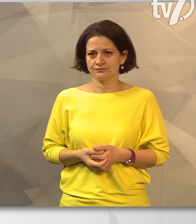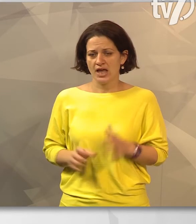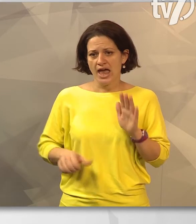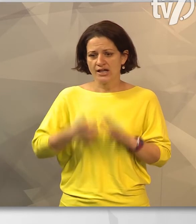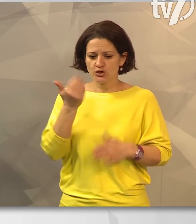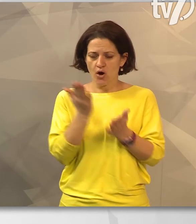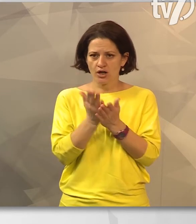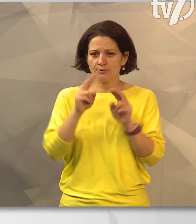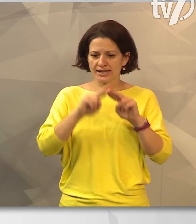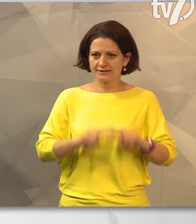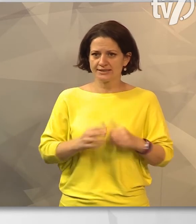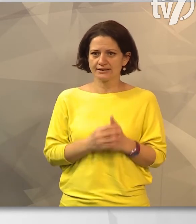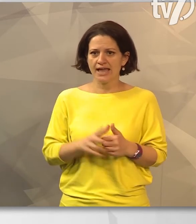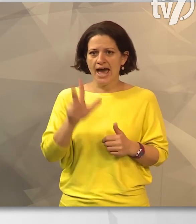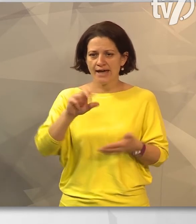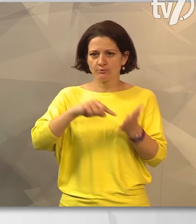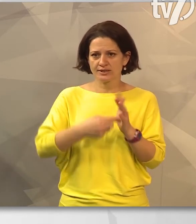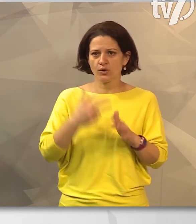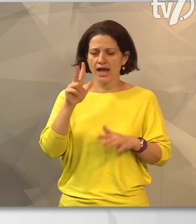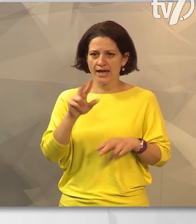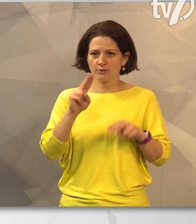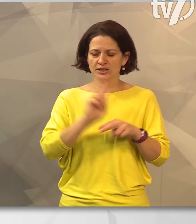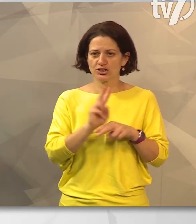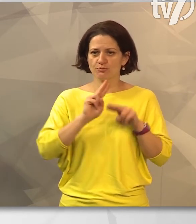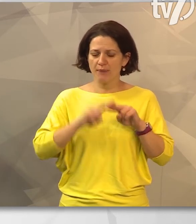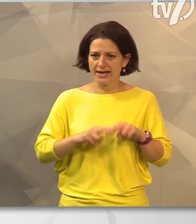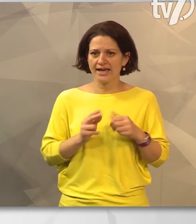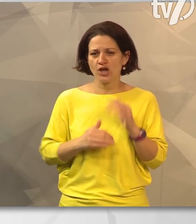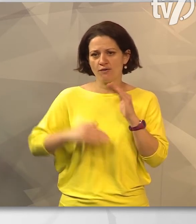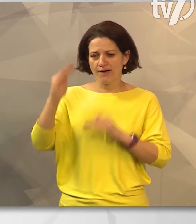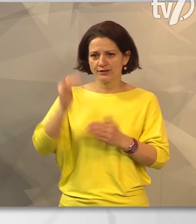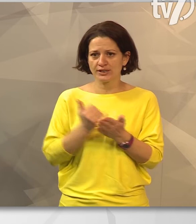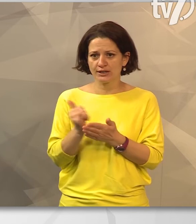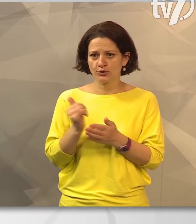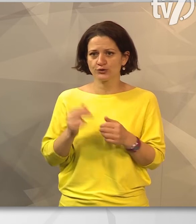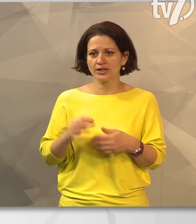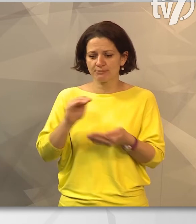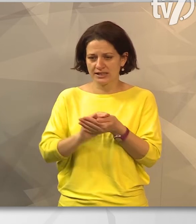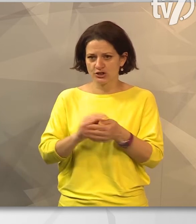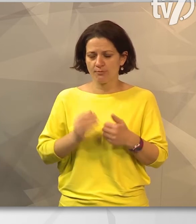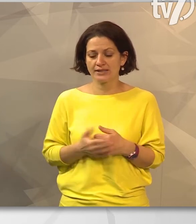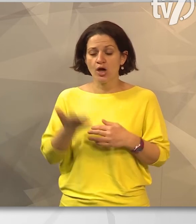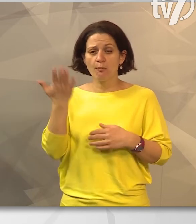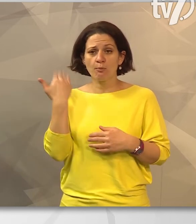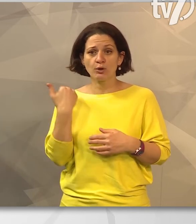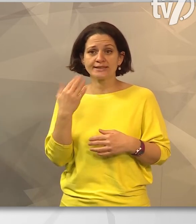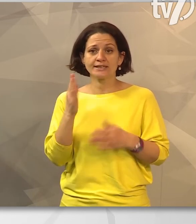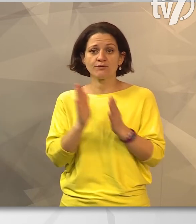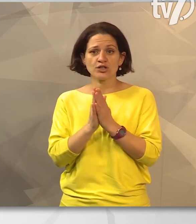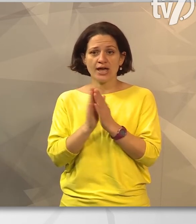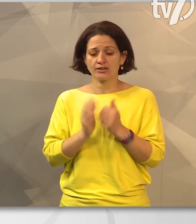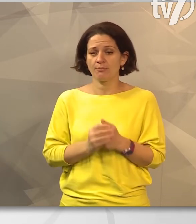Első alkalommal rendeztek háromszor hármas kispályás felnőtt jégkorong tornát Békés Csabán múlt hét